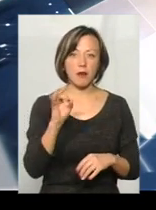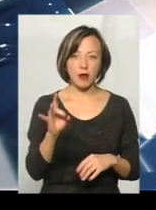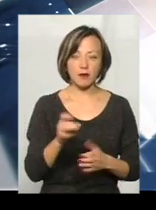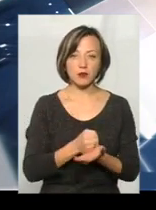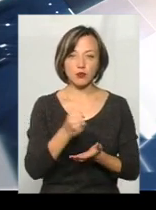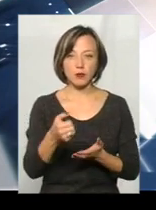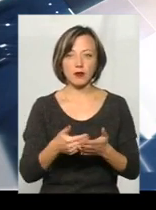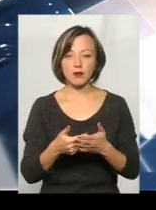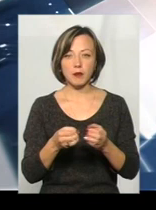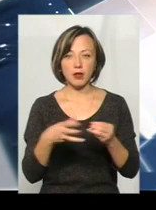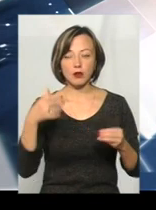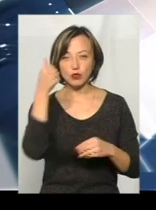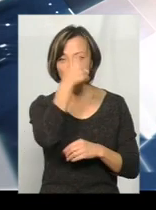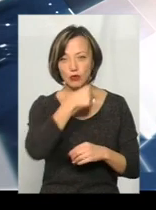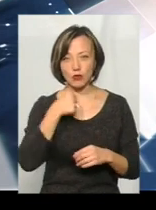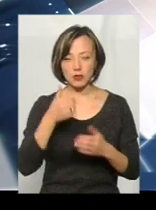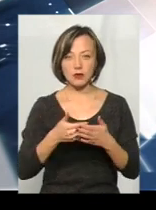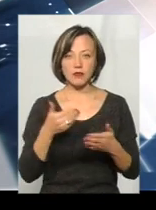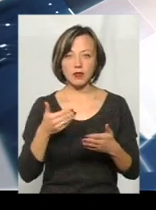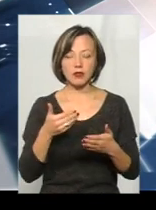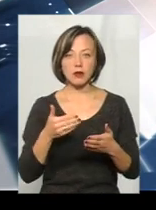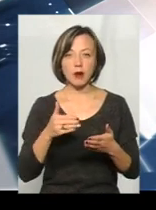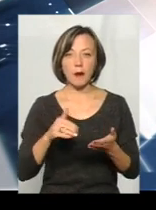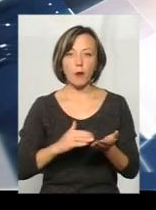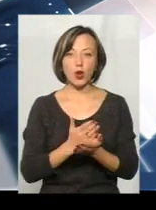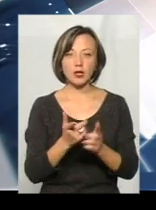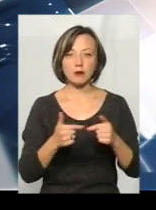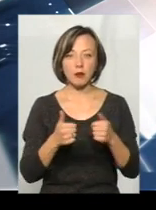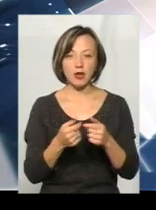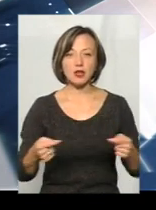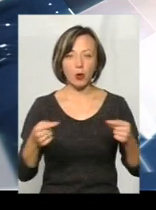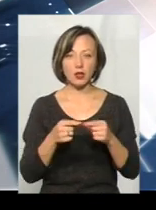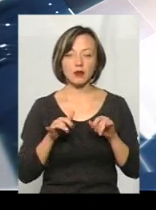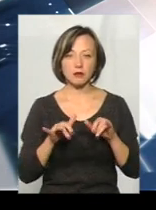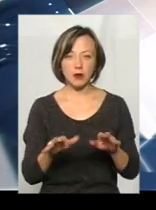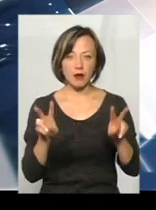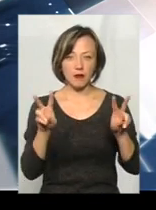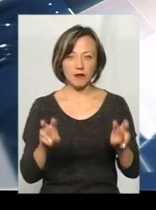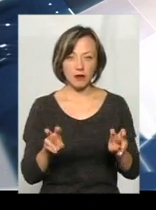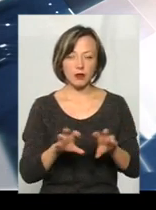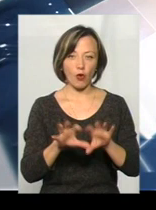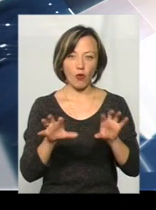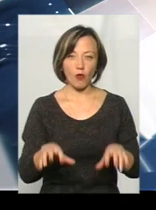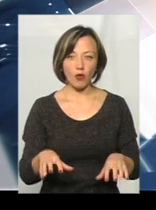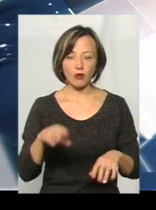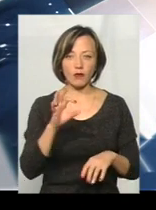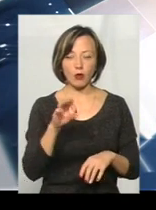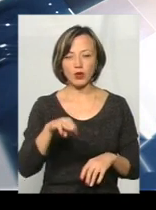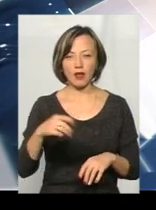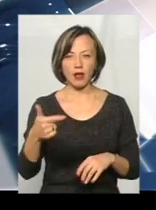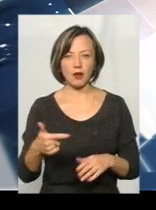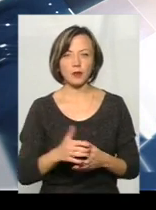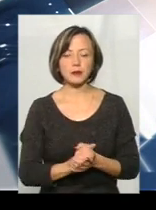висувався у 2015 році від Політичної партії за конкретні справи, який йде сьогодні на голову об'єднаної громади.